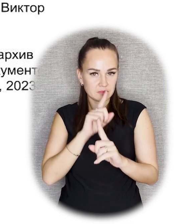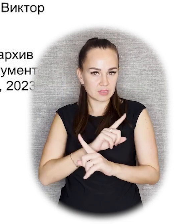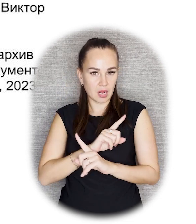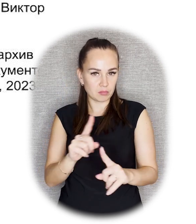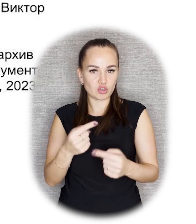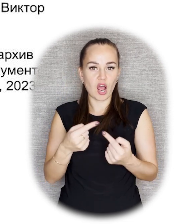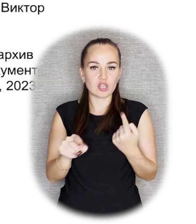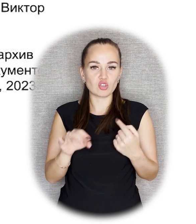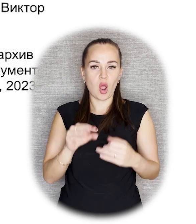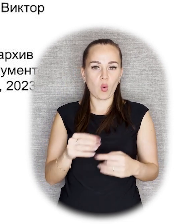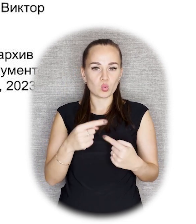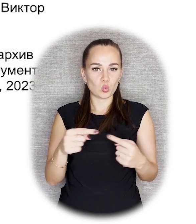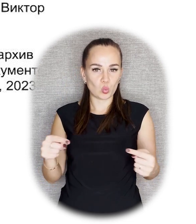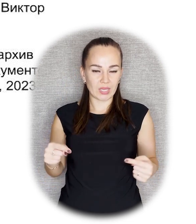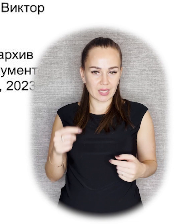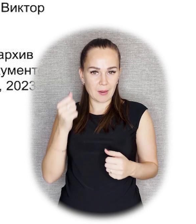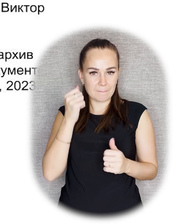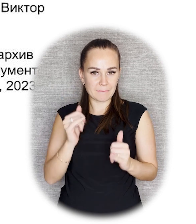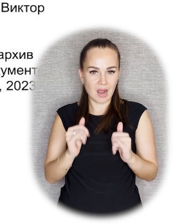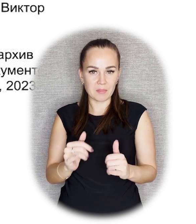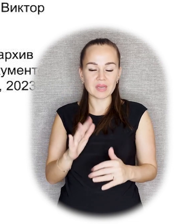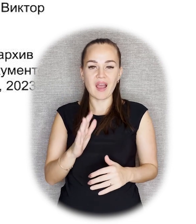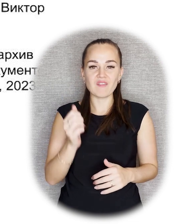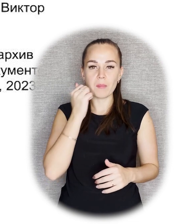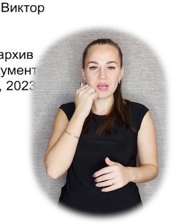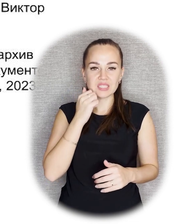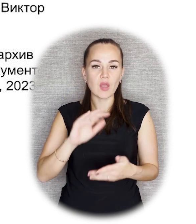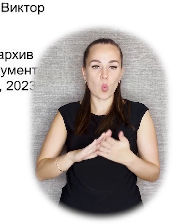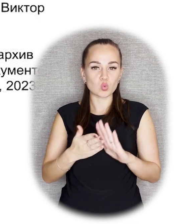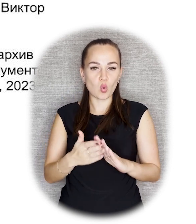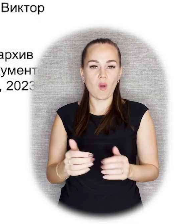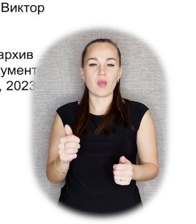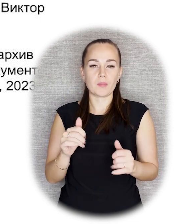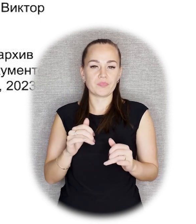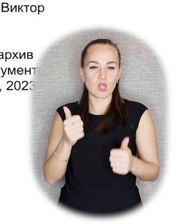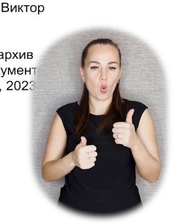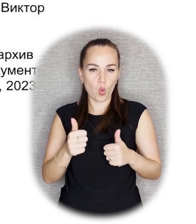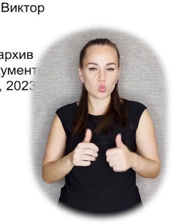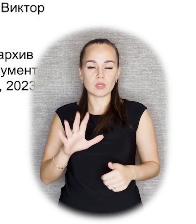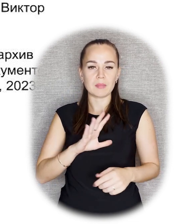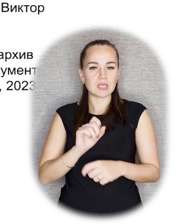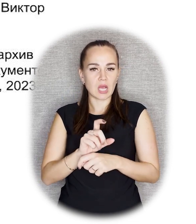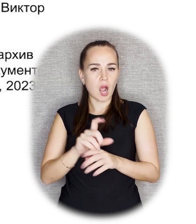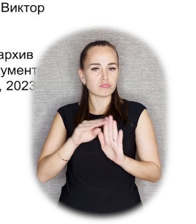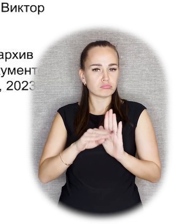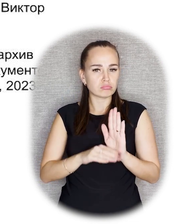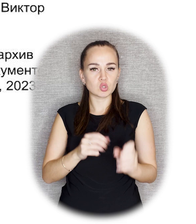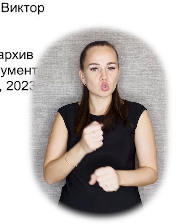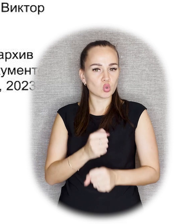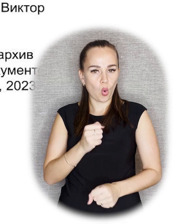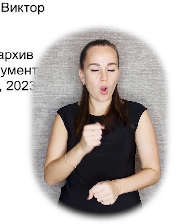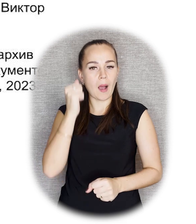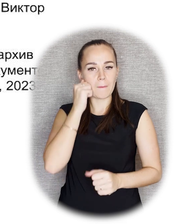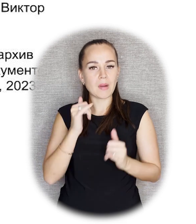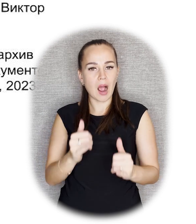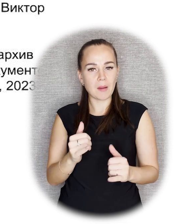Москве условия конкурса заказа тоже были регламентированы. Памятник должен был быть либо